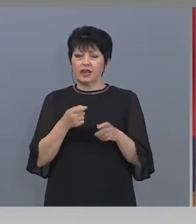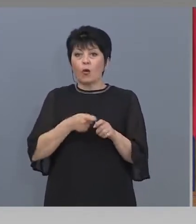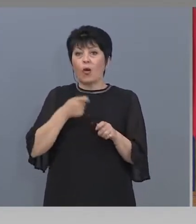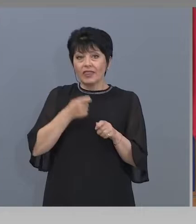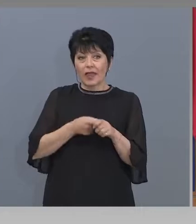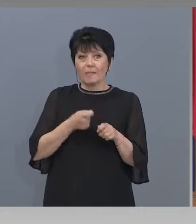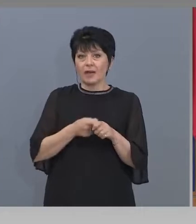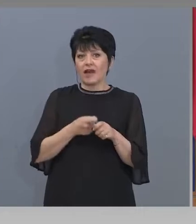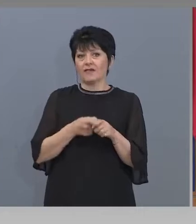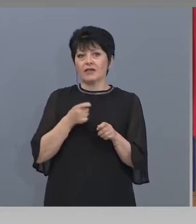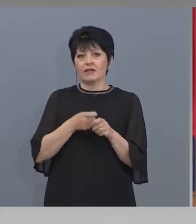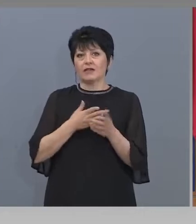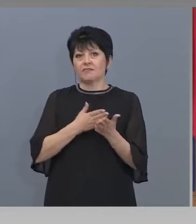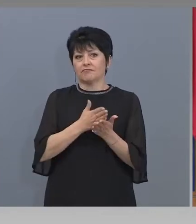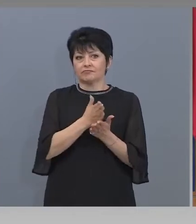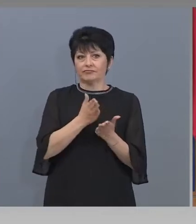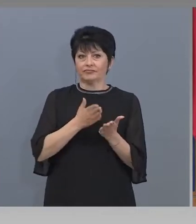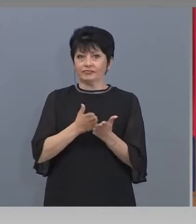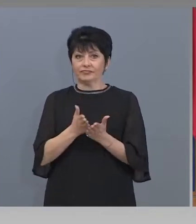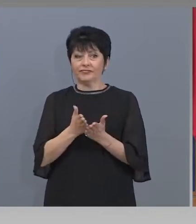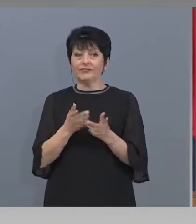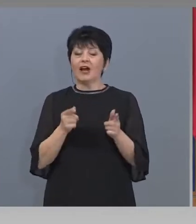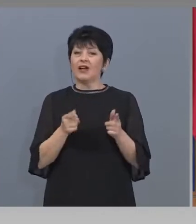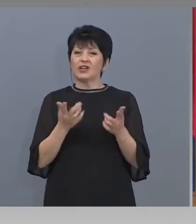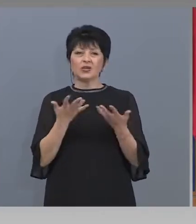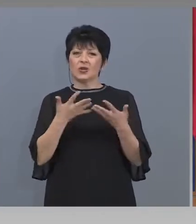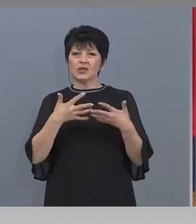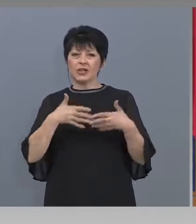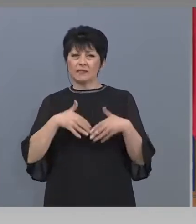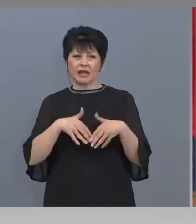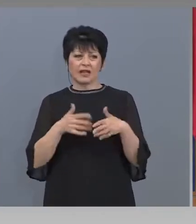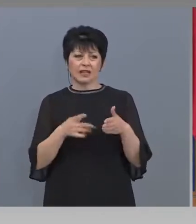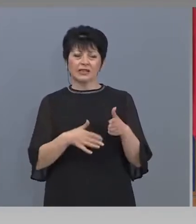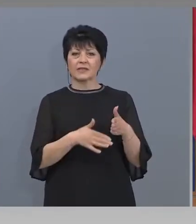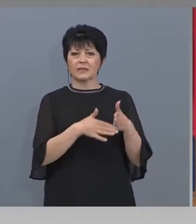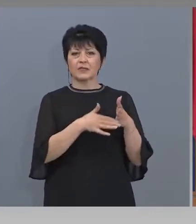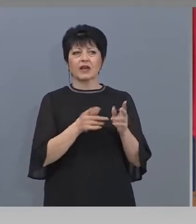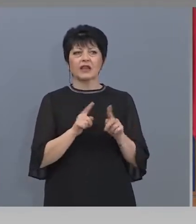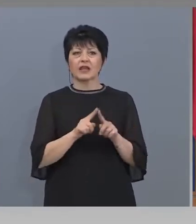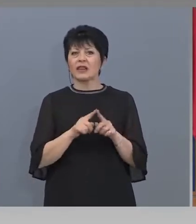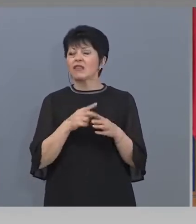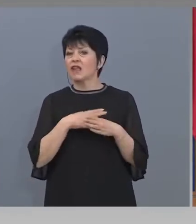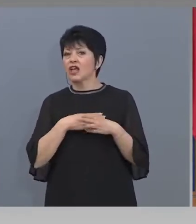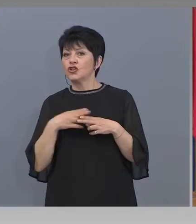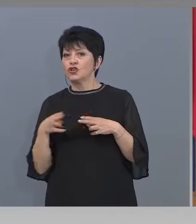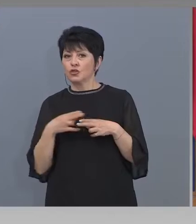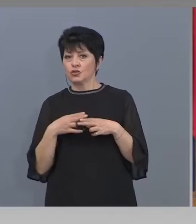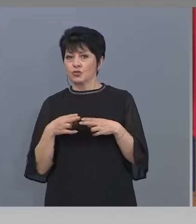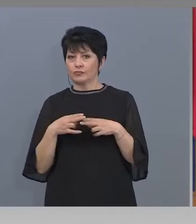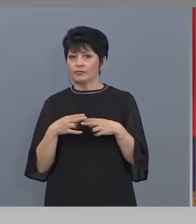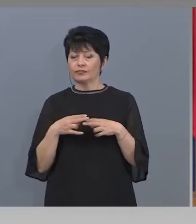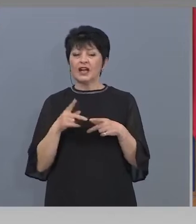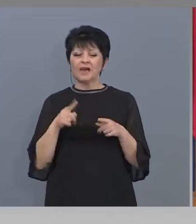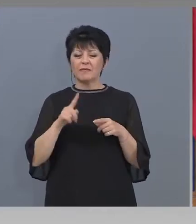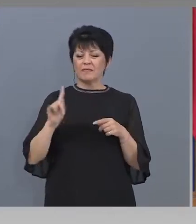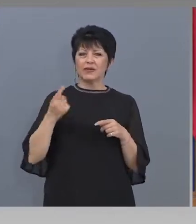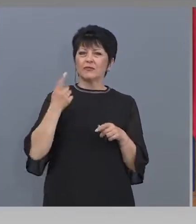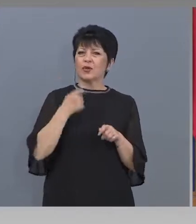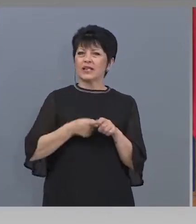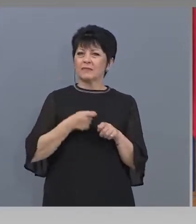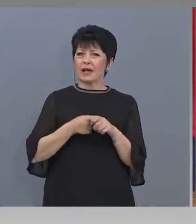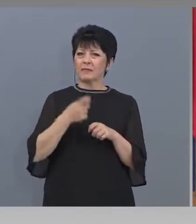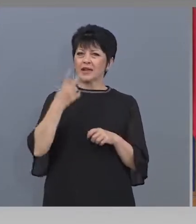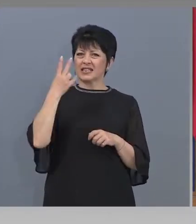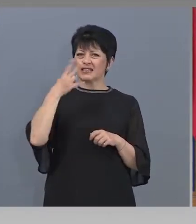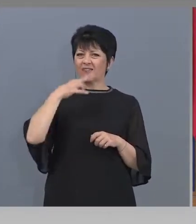реализира. Така че този механизъм на подпомагане е най-чист. Това първото, което направихме с 2 милиона и половина, между другото